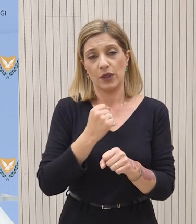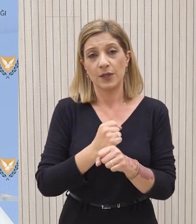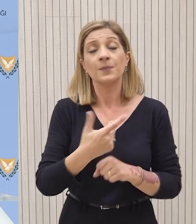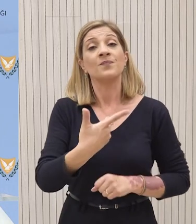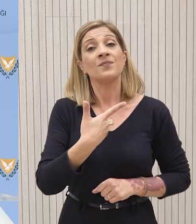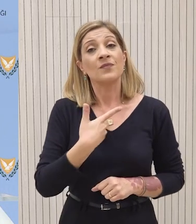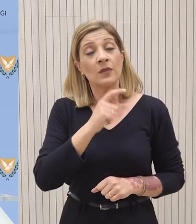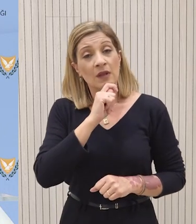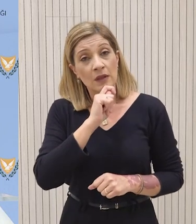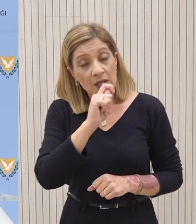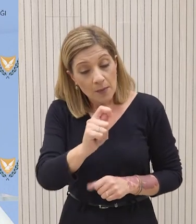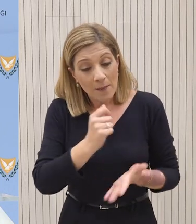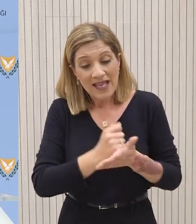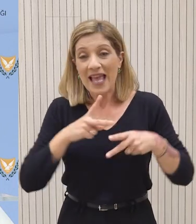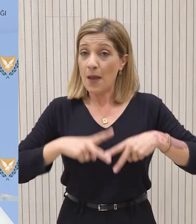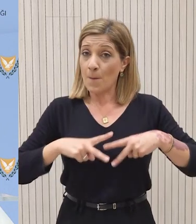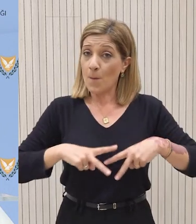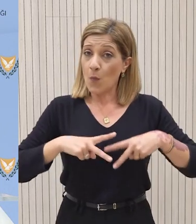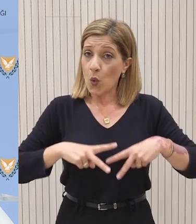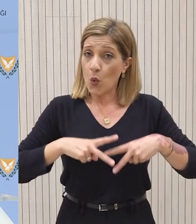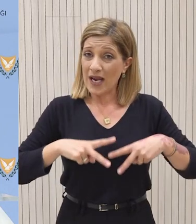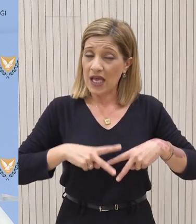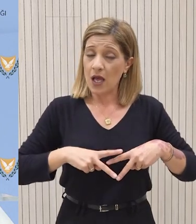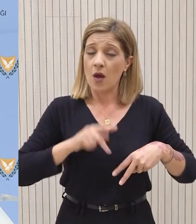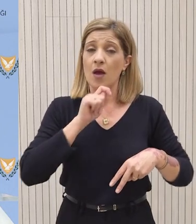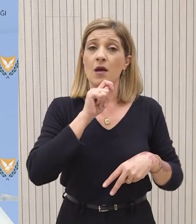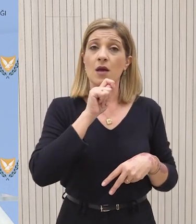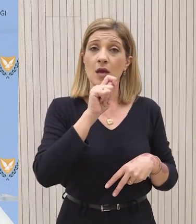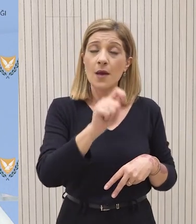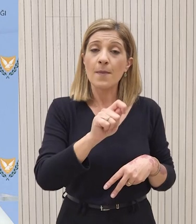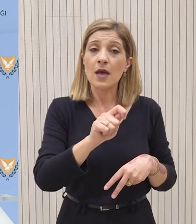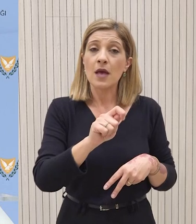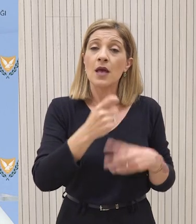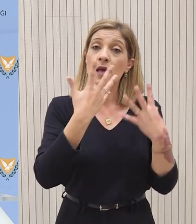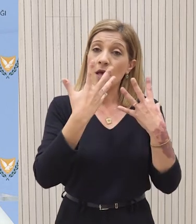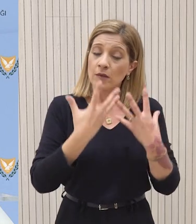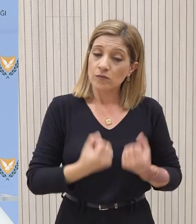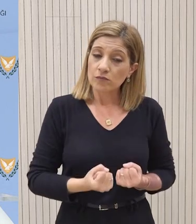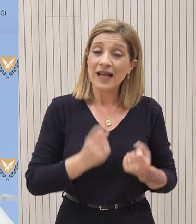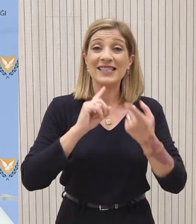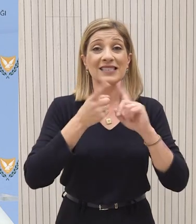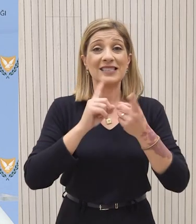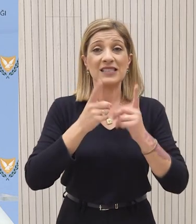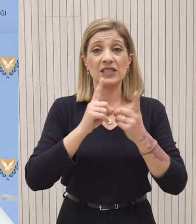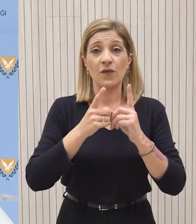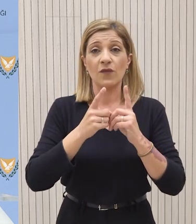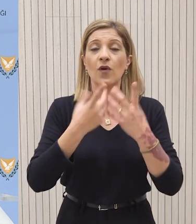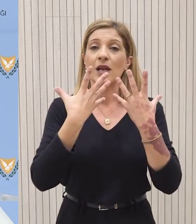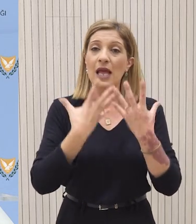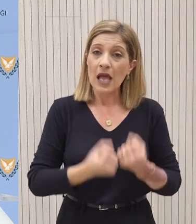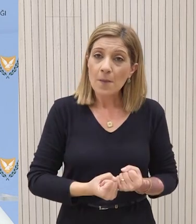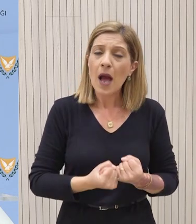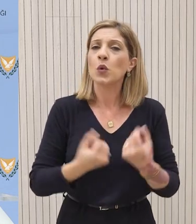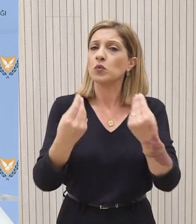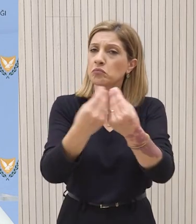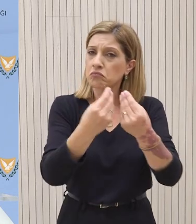έχουμε πει και το ίδιο το Υπουργείο έχει τοποθετηθεί επίσημα στον βαθμό που μπορούμε αυτήν τη στιγμή. Υπάρχει συμφωνία, υπάρχουν συγκεκριμένες